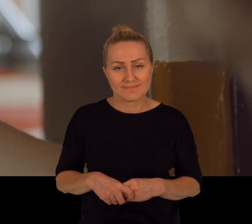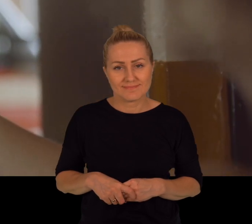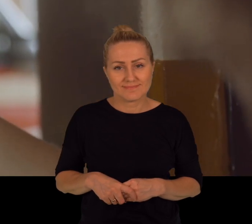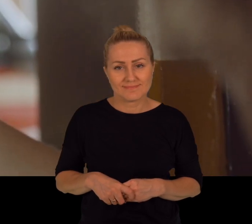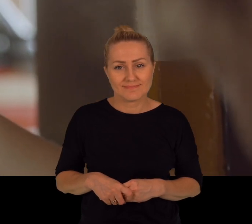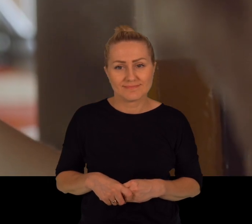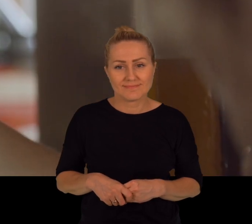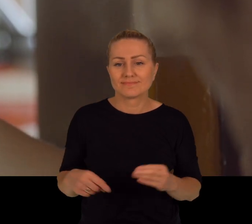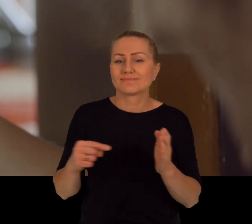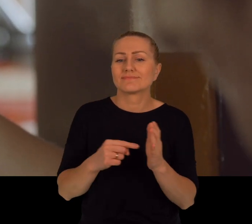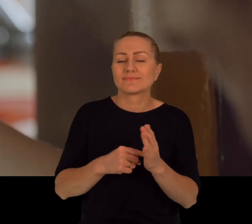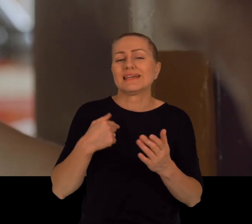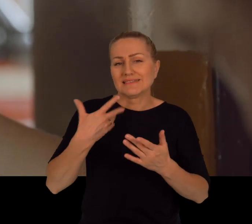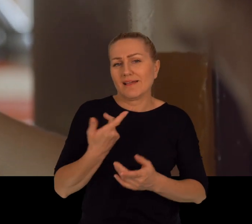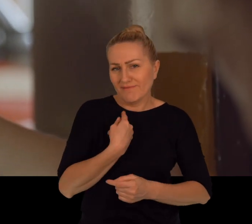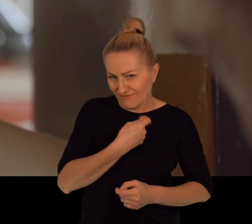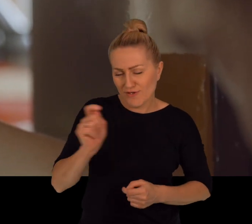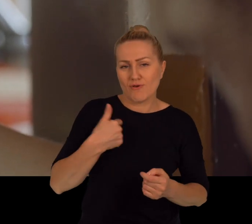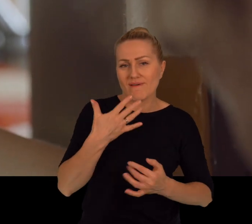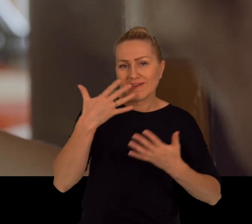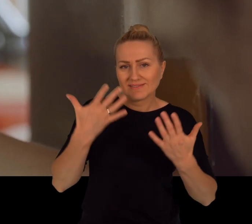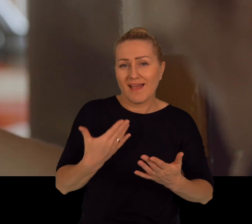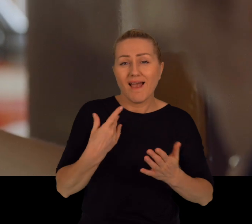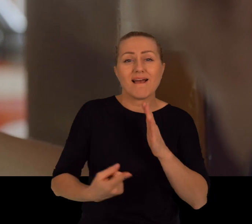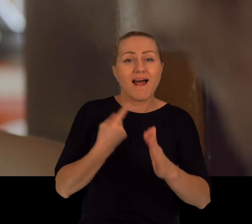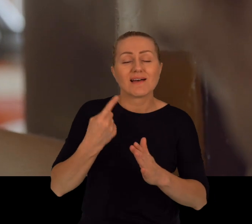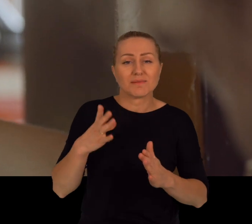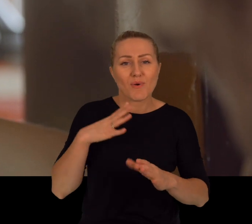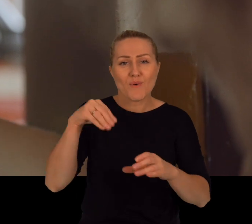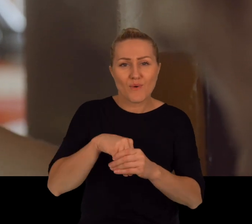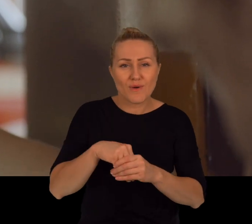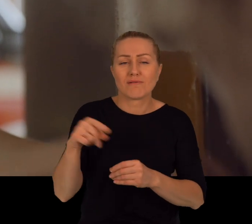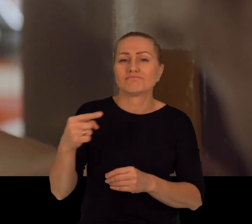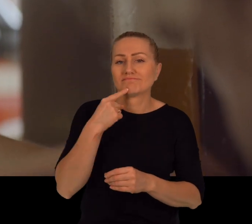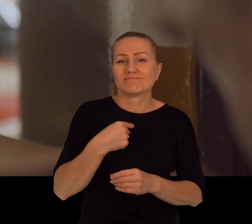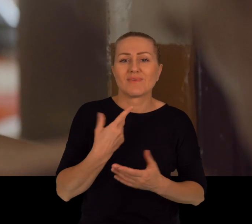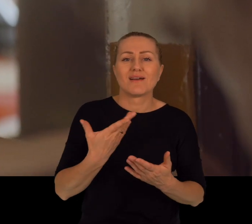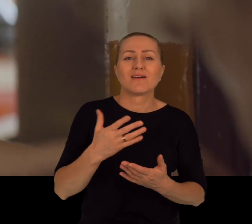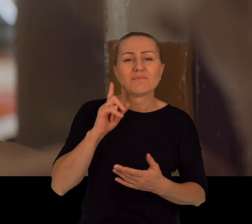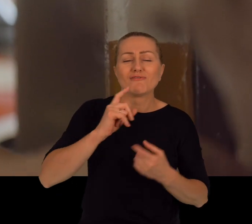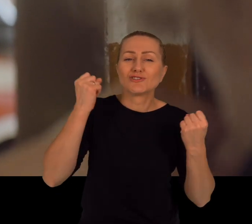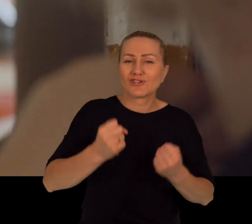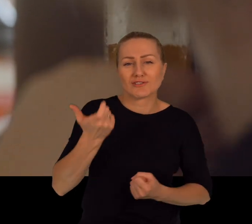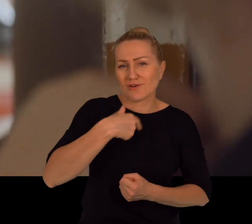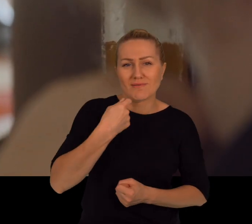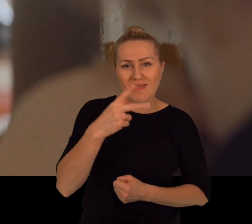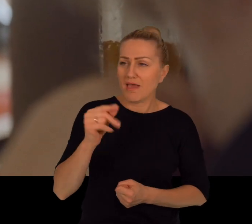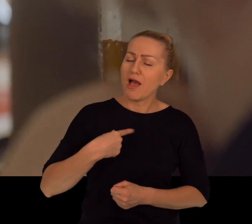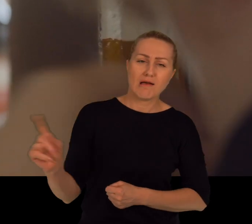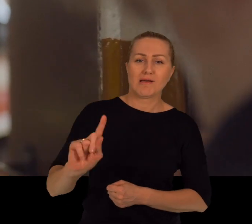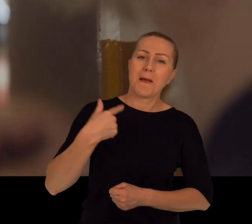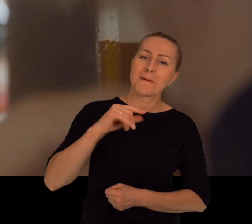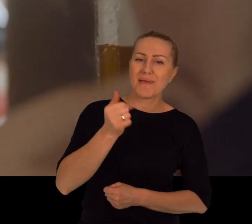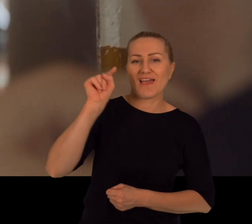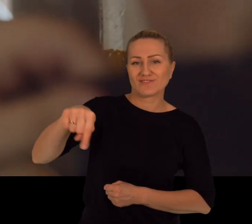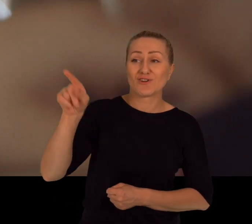A ja nie popuszczam. Zawsze do tej akcji chcę jechać. I raz się spotkałam. O, ciężka akcja ma być, nie pojedź. Ja mówię, takiego.